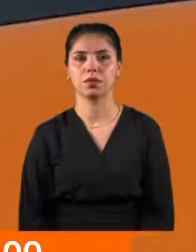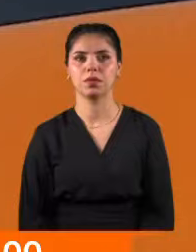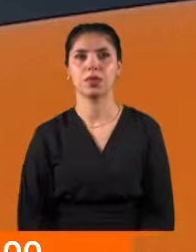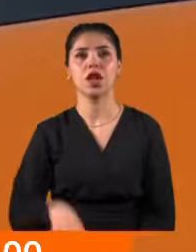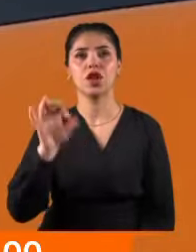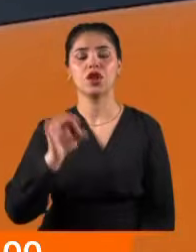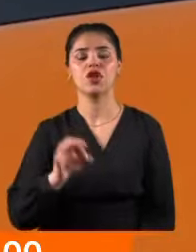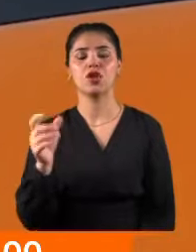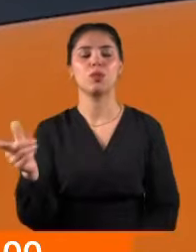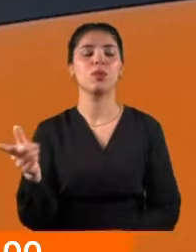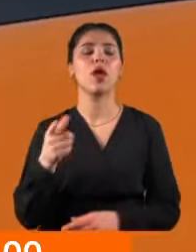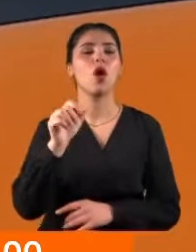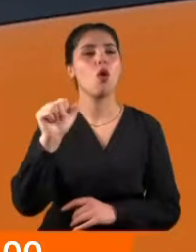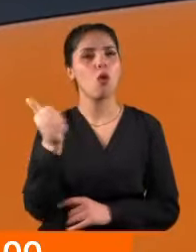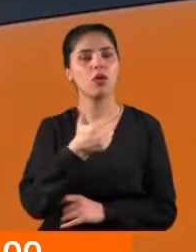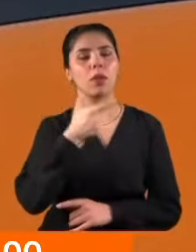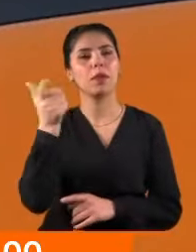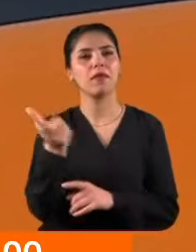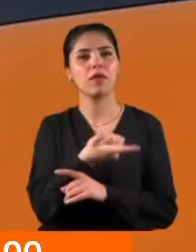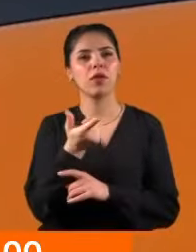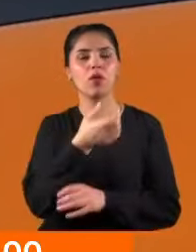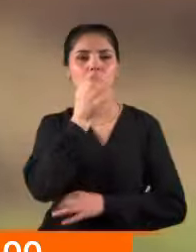Sırada görüntülerlerine çıkan Dünya'dan haber turu var.